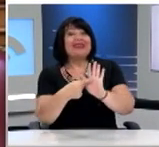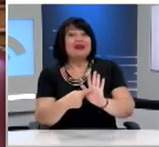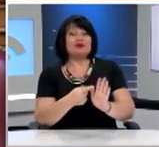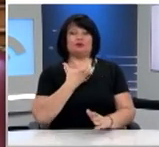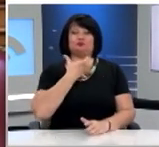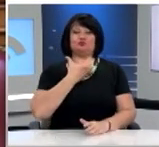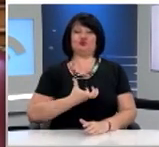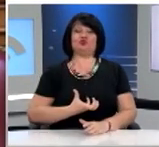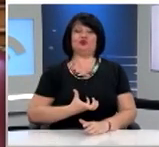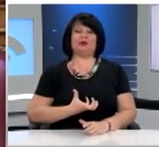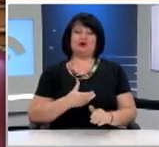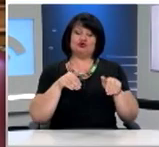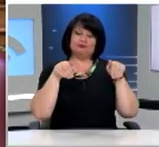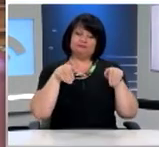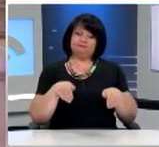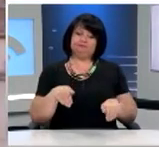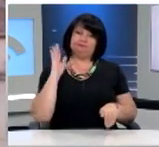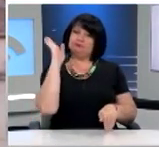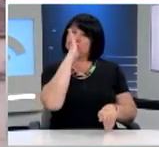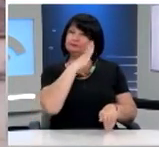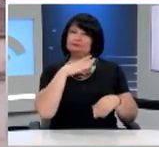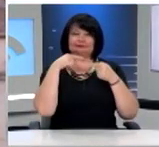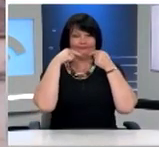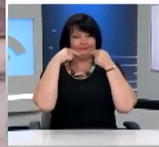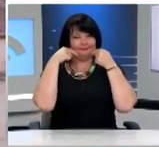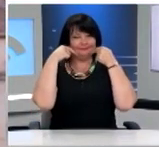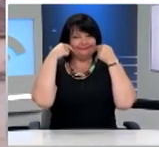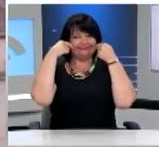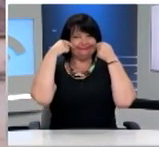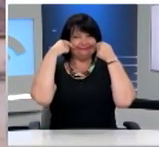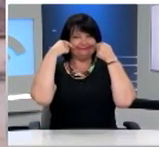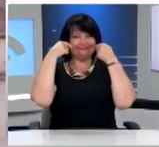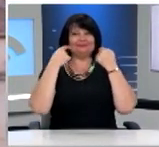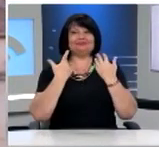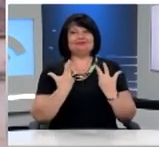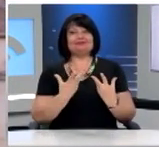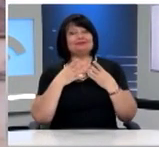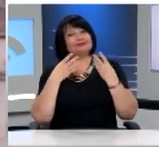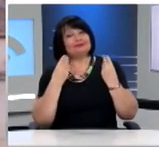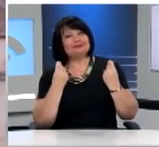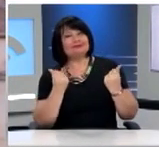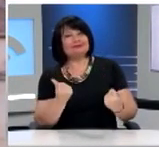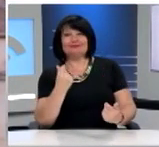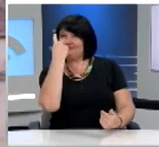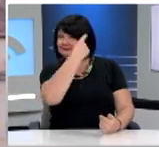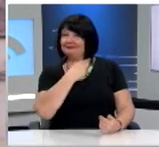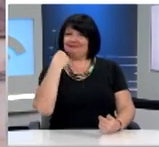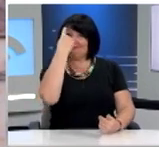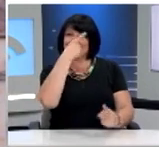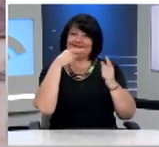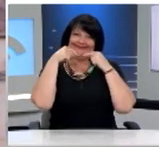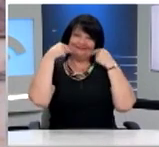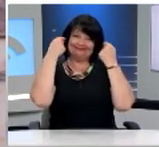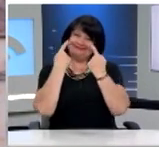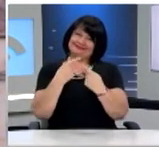Το σεμνό και διακριτικό χαμόγελό του Που διαδέχεται το ακτινοβόλο γέλασμα